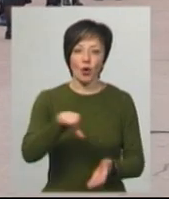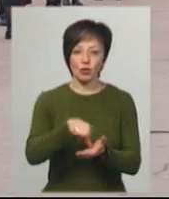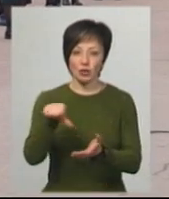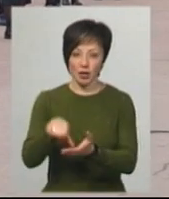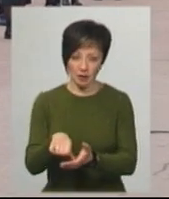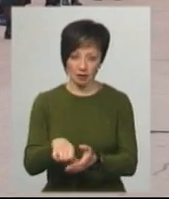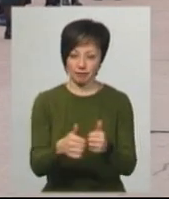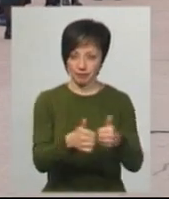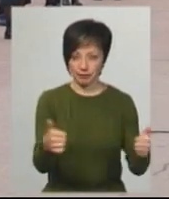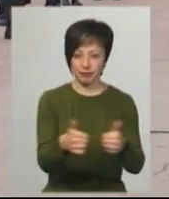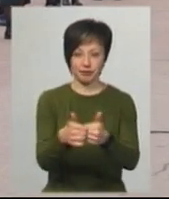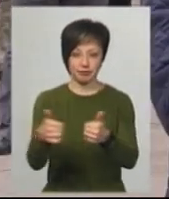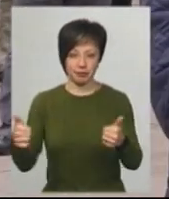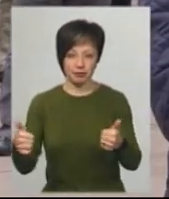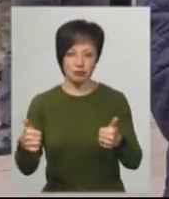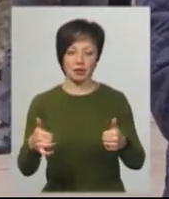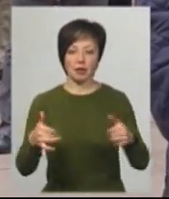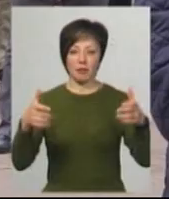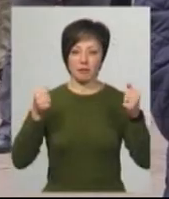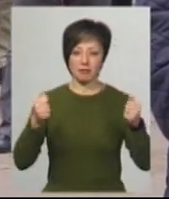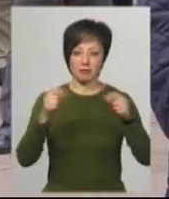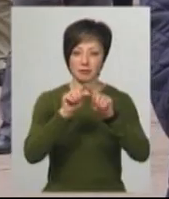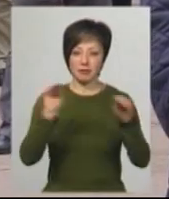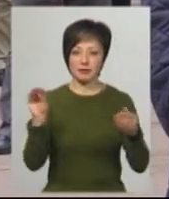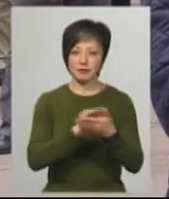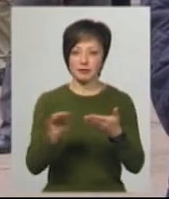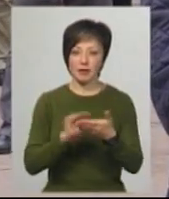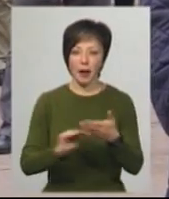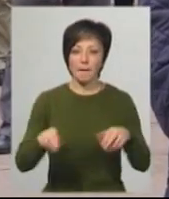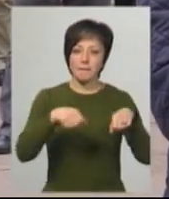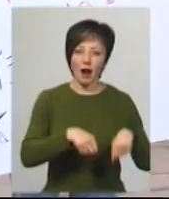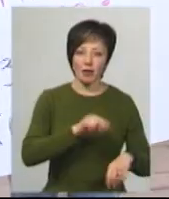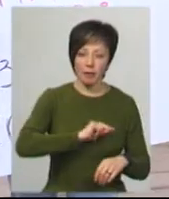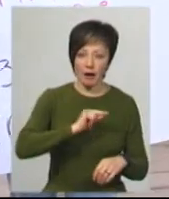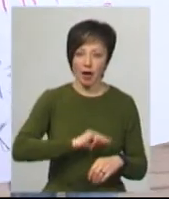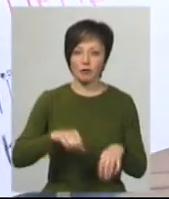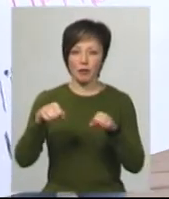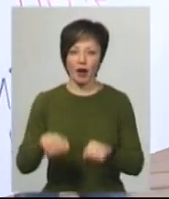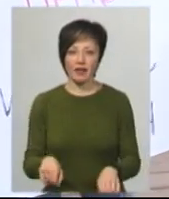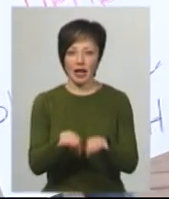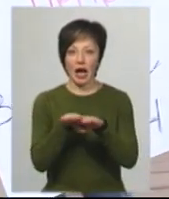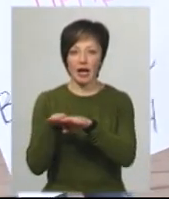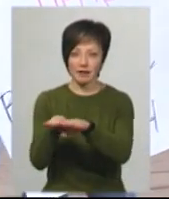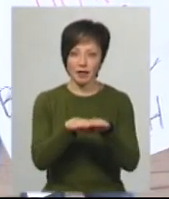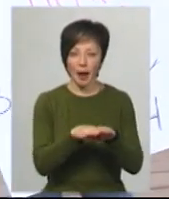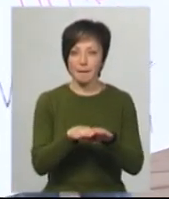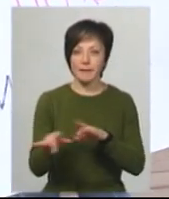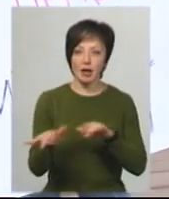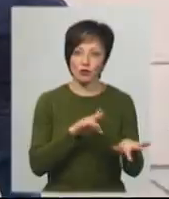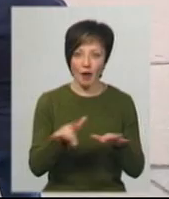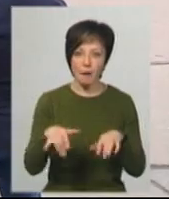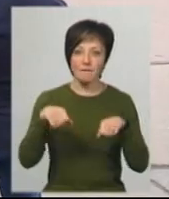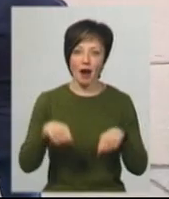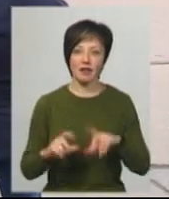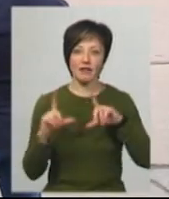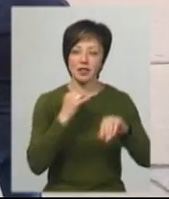рахуванням соціальної дистанції. Вони тримають у руках плакати з написами «Право на працю», «Право на вільне пересування», «Право на виїзд за кордон», «Право на підприємницьку